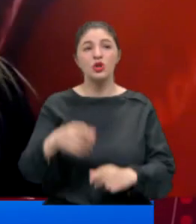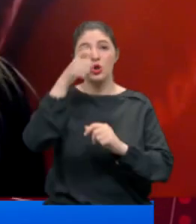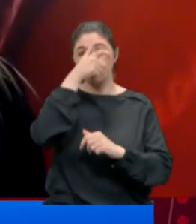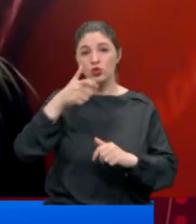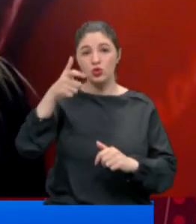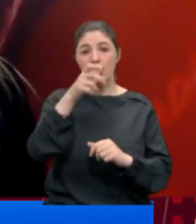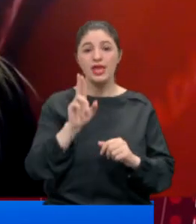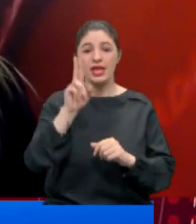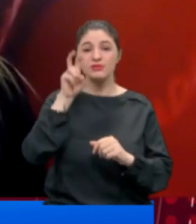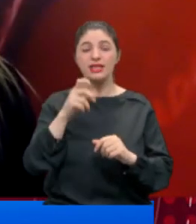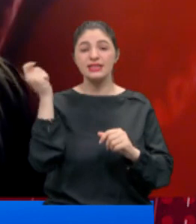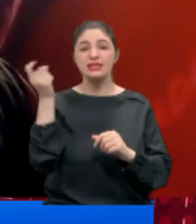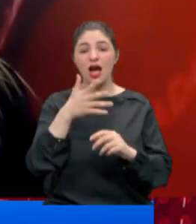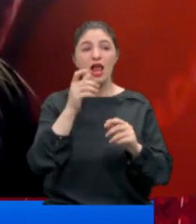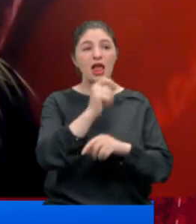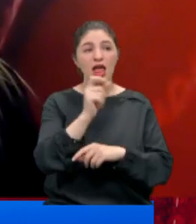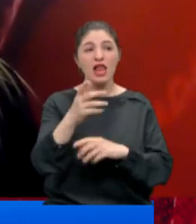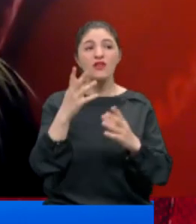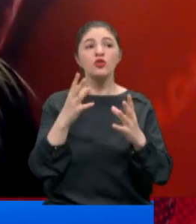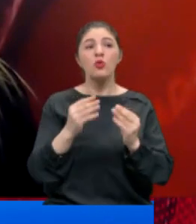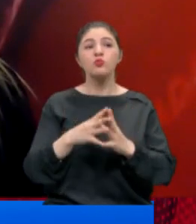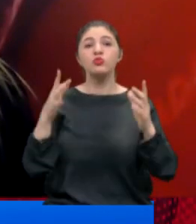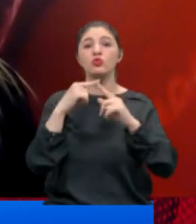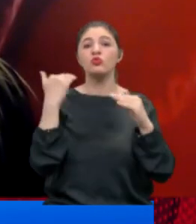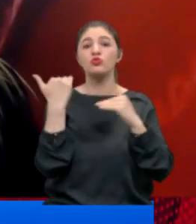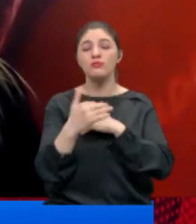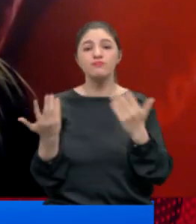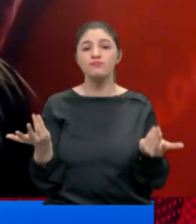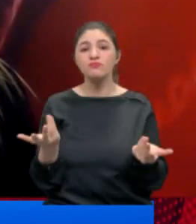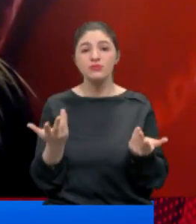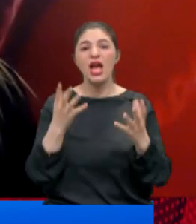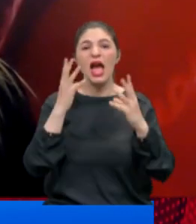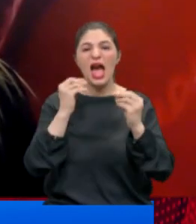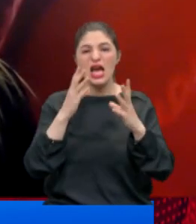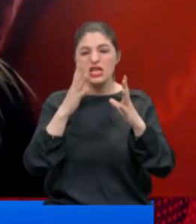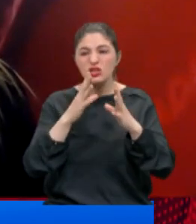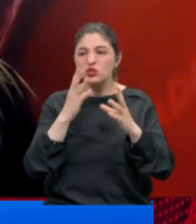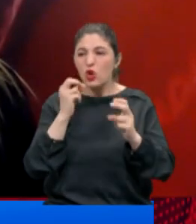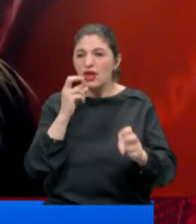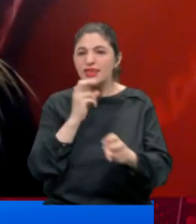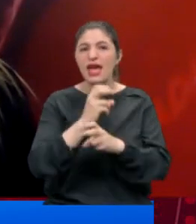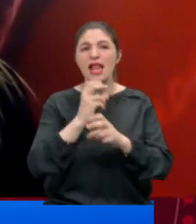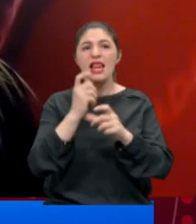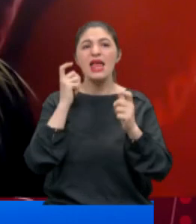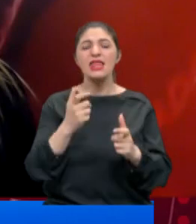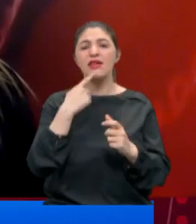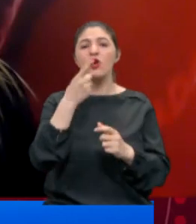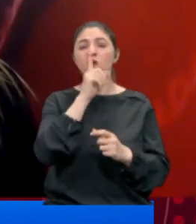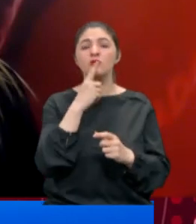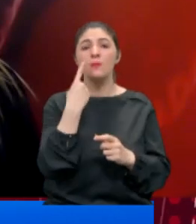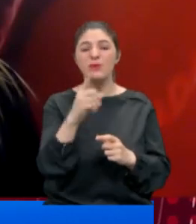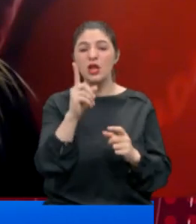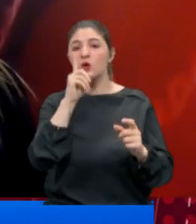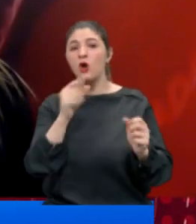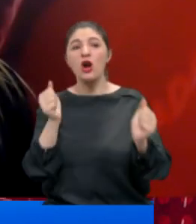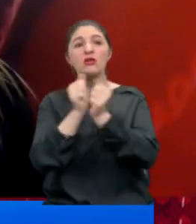Türkiye'deki 78 tane il ve çok büyük bir nüfus, en kritik nokta denilen 100 binde 100